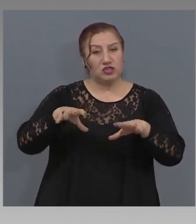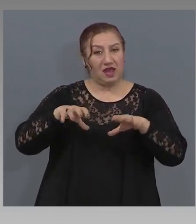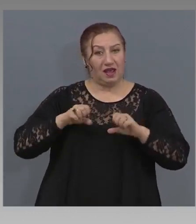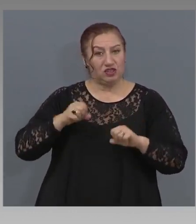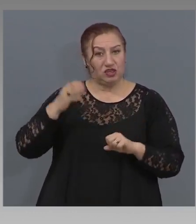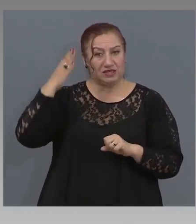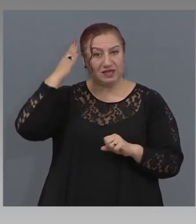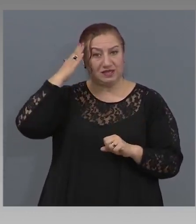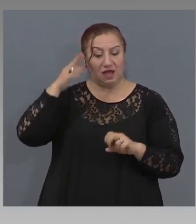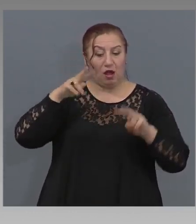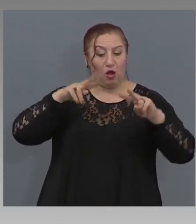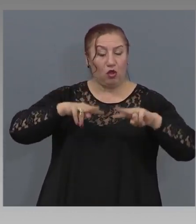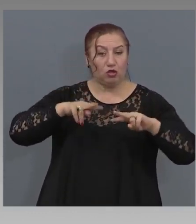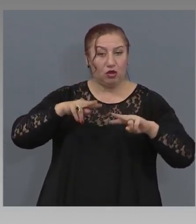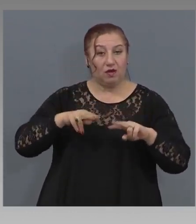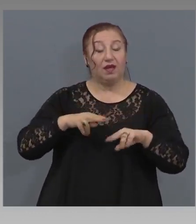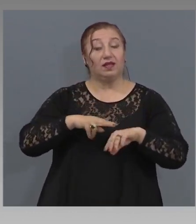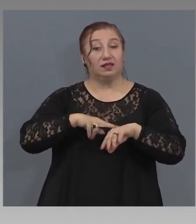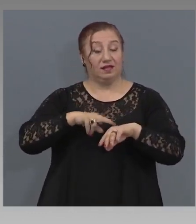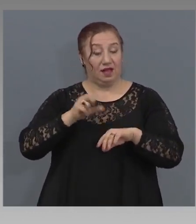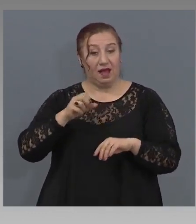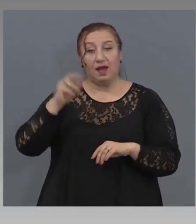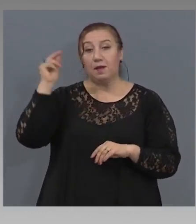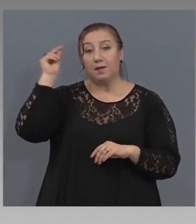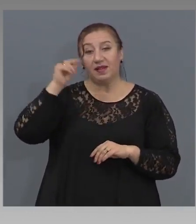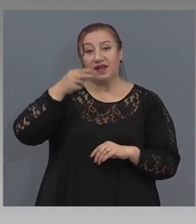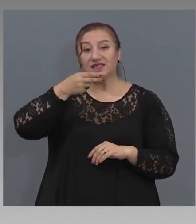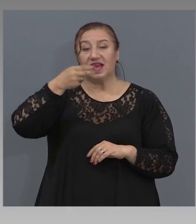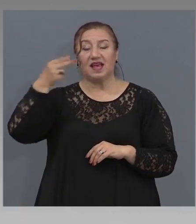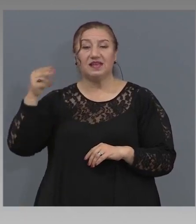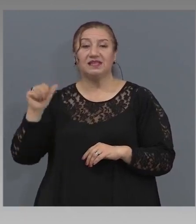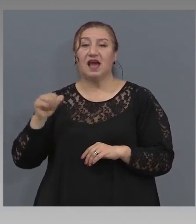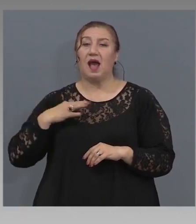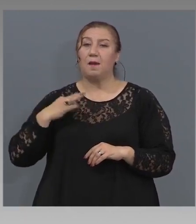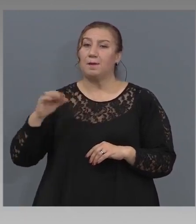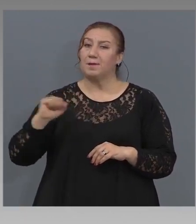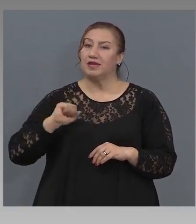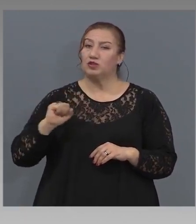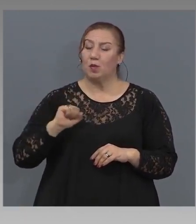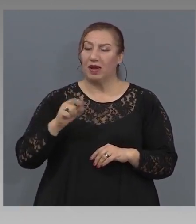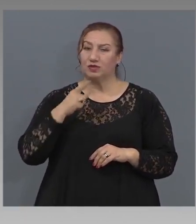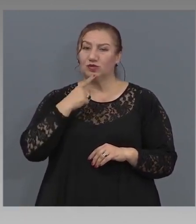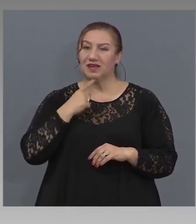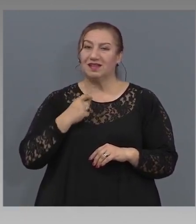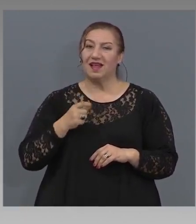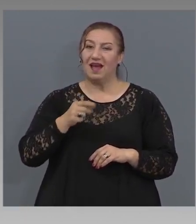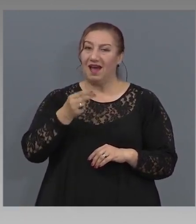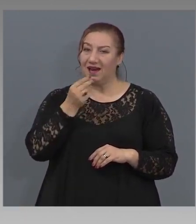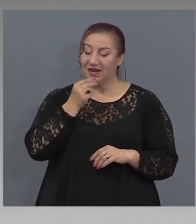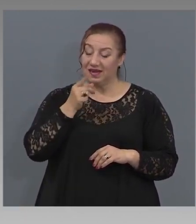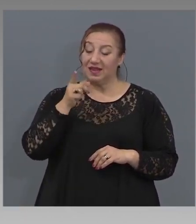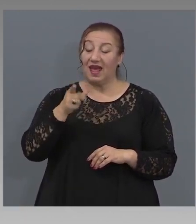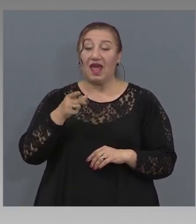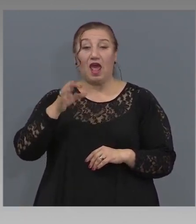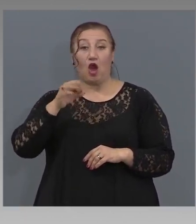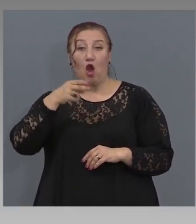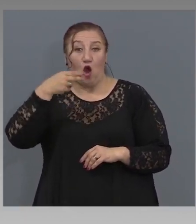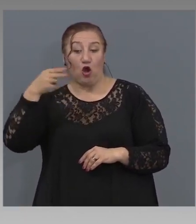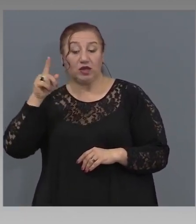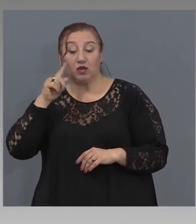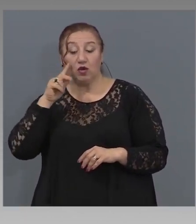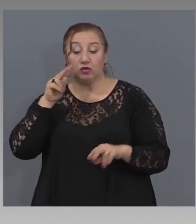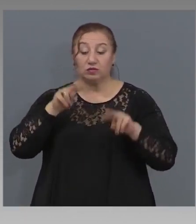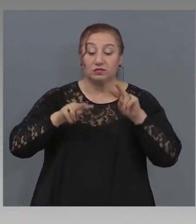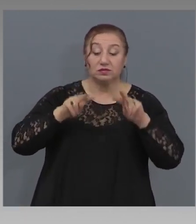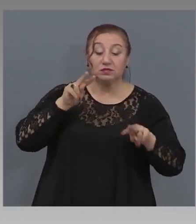Да, българската агентство по безопасност на храните е контролиращия орган по отношение с пазването на хигиените, изискване и